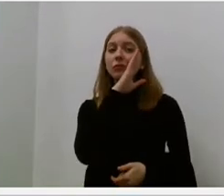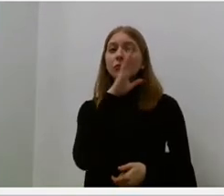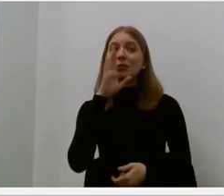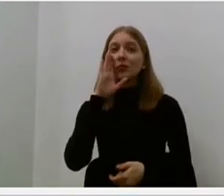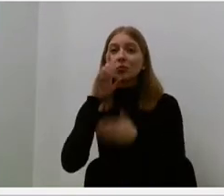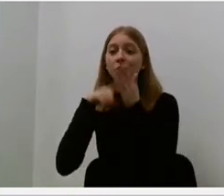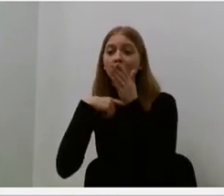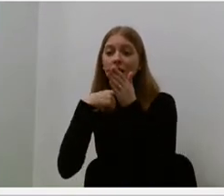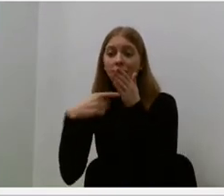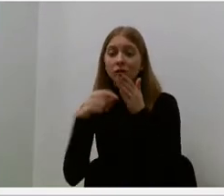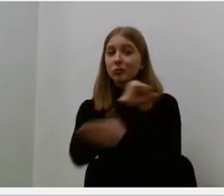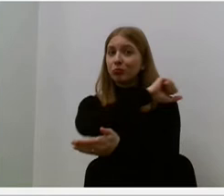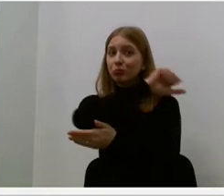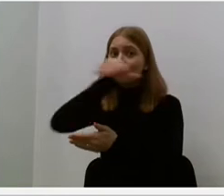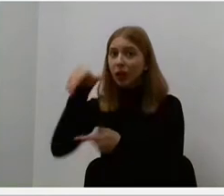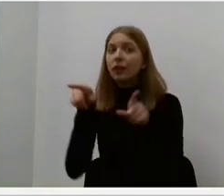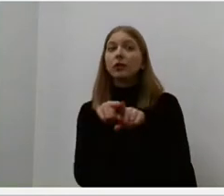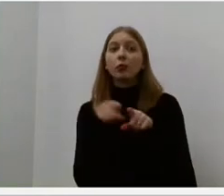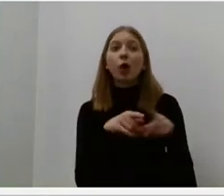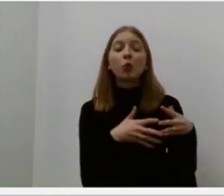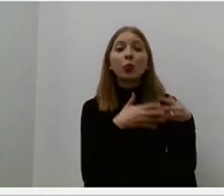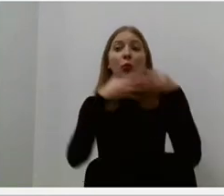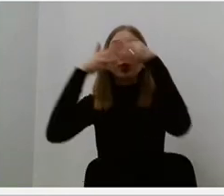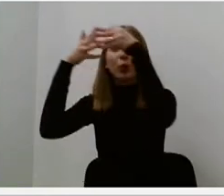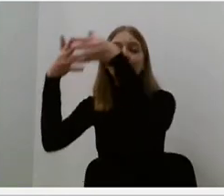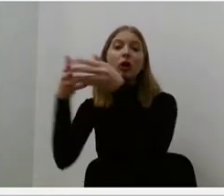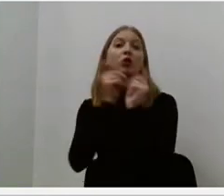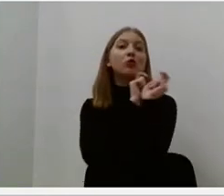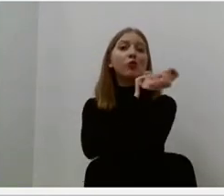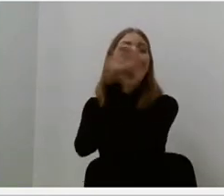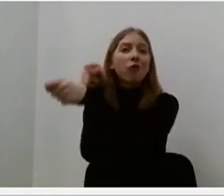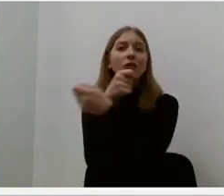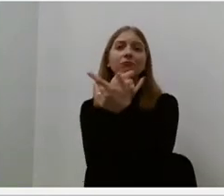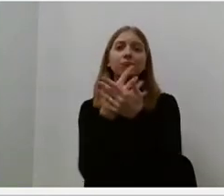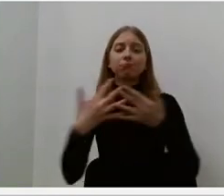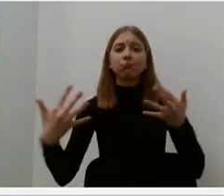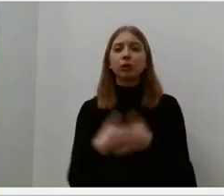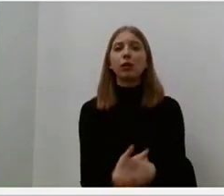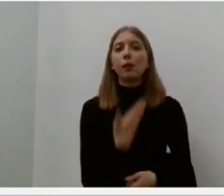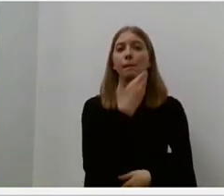siuntiniai, dovanos. Marija rūpinosi ne tik